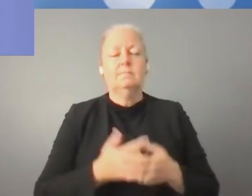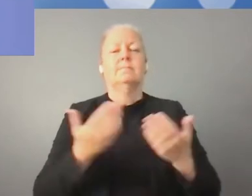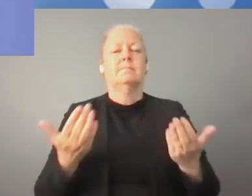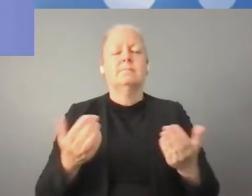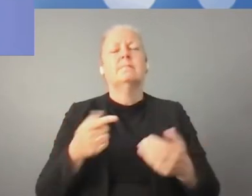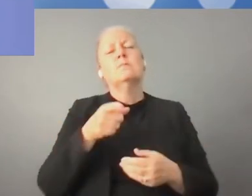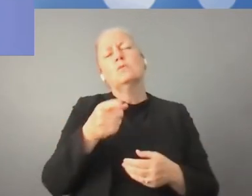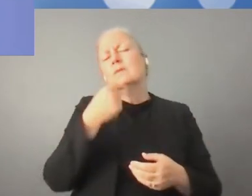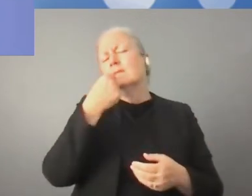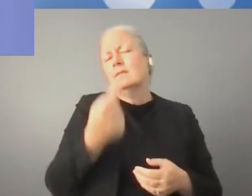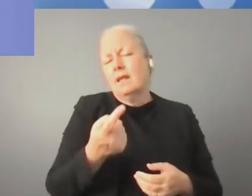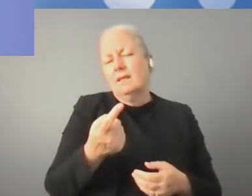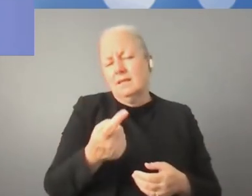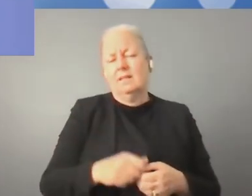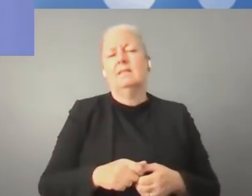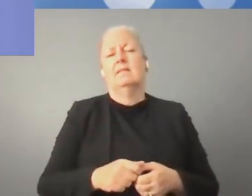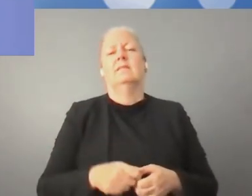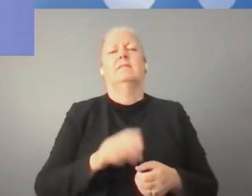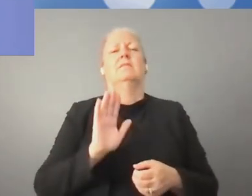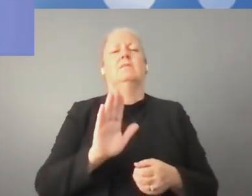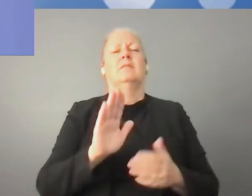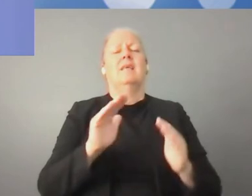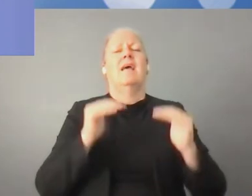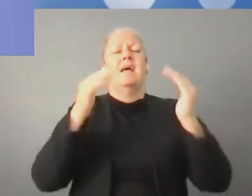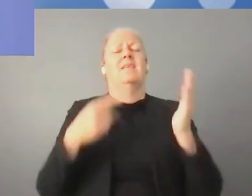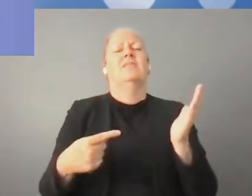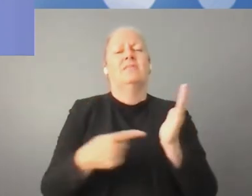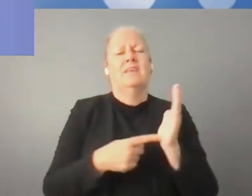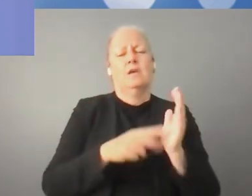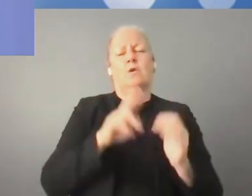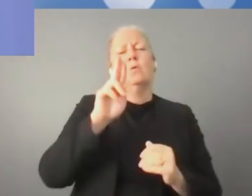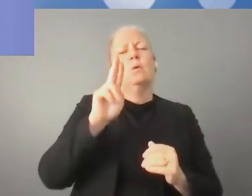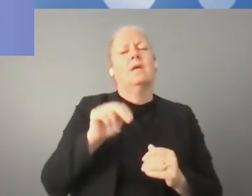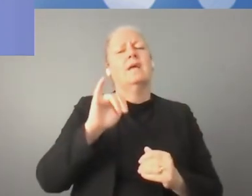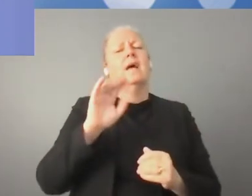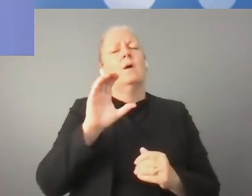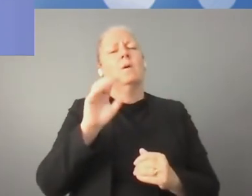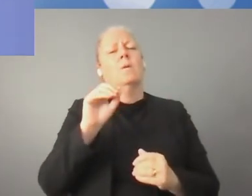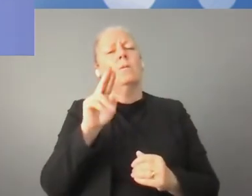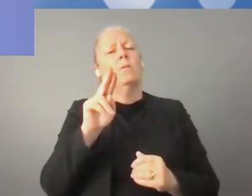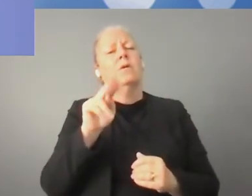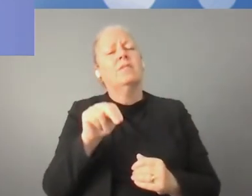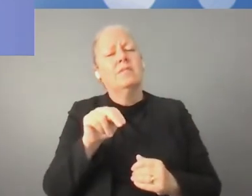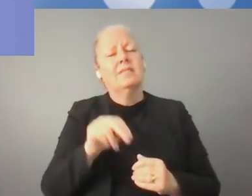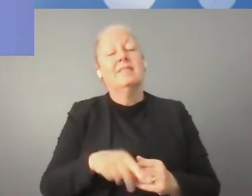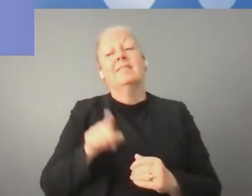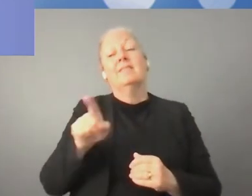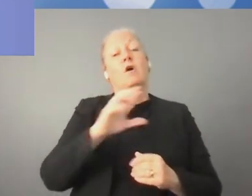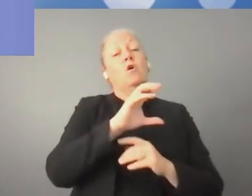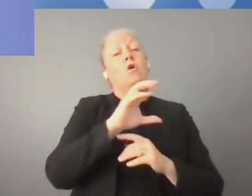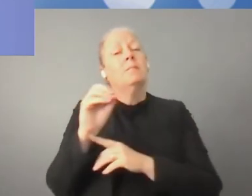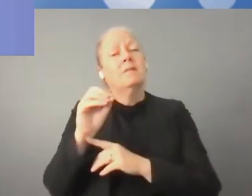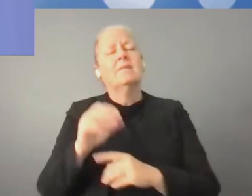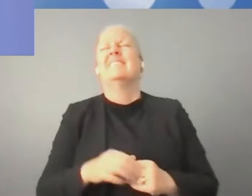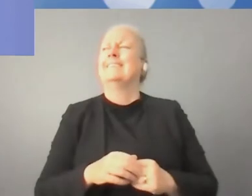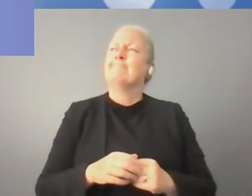interwencji. Mogę powiedzieć, że od trzech lat otworzyliśmy kolejny rozdział. może jeszcze ważniejsze. Chodzi